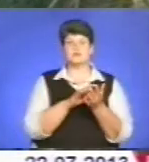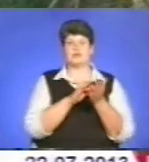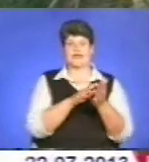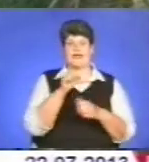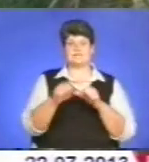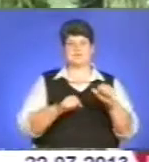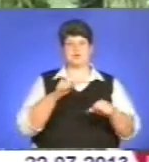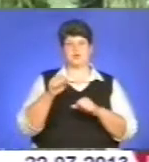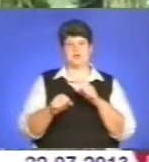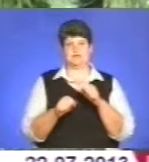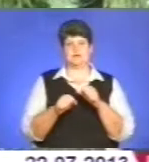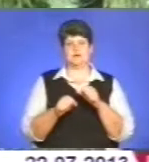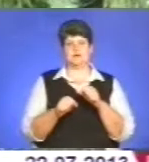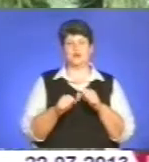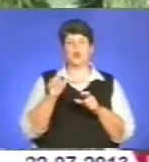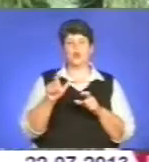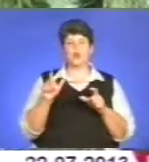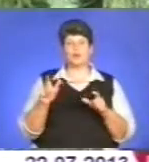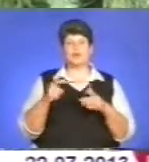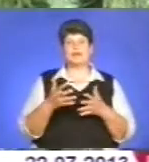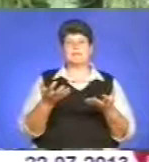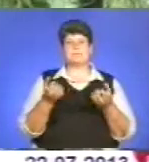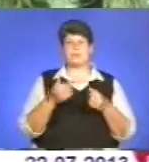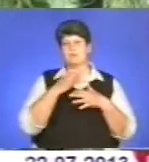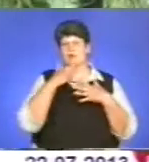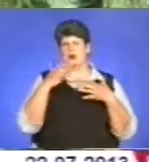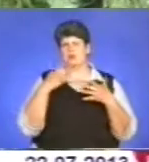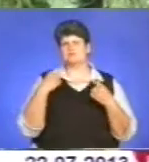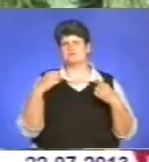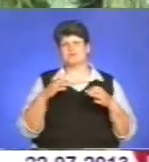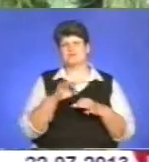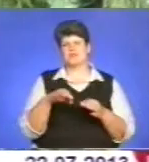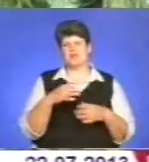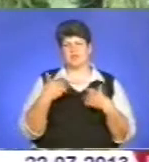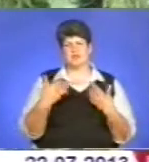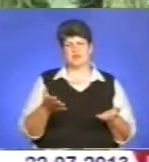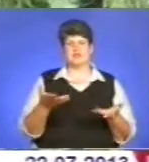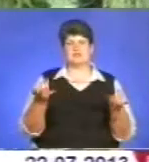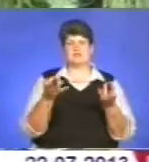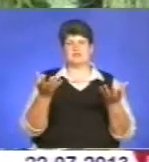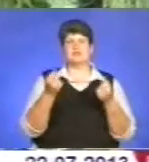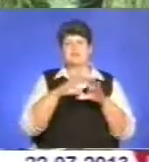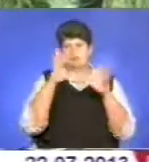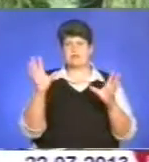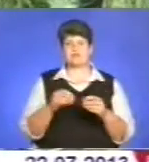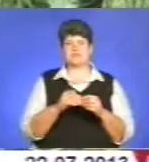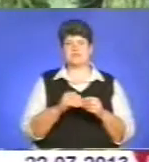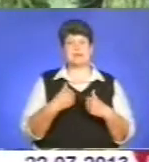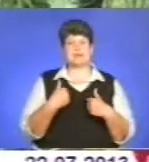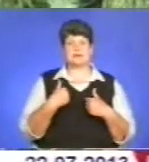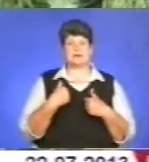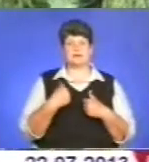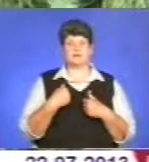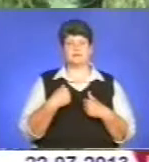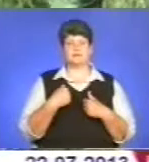велосипеді. Люди набирають дуже багато зайвого, стараючись взяти все на всі випадки життя. Я не виключений.